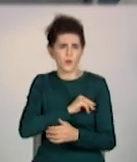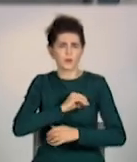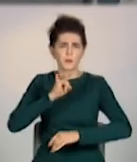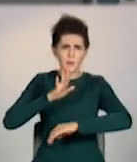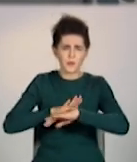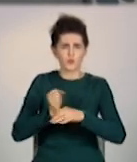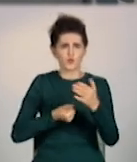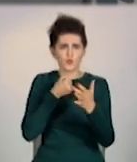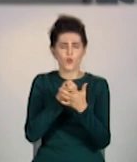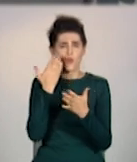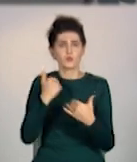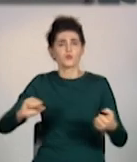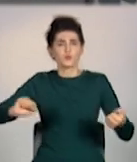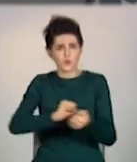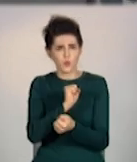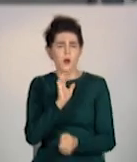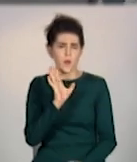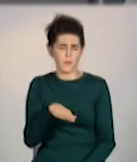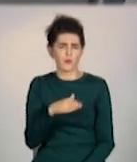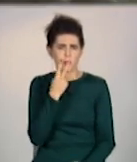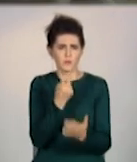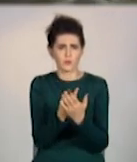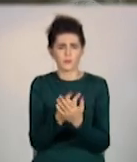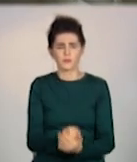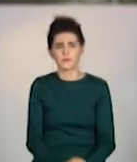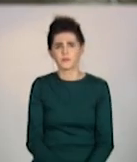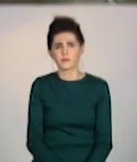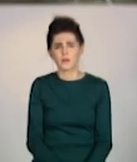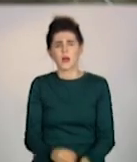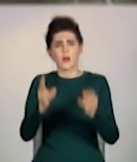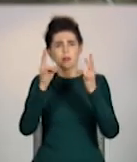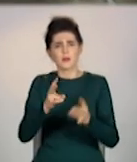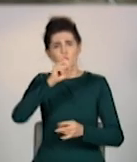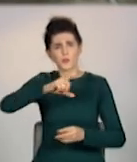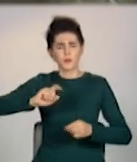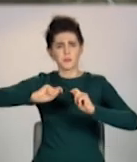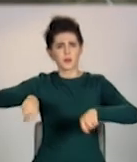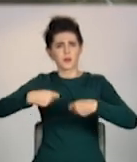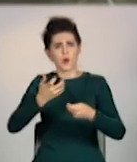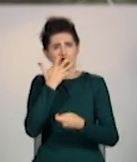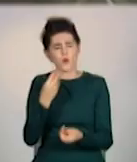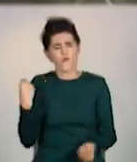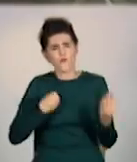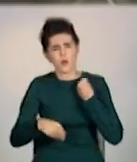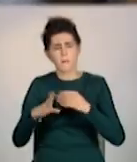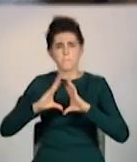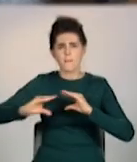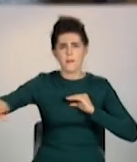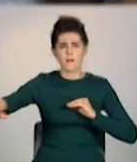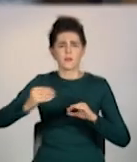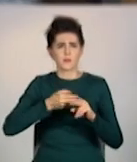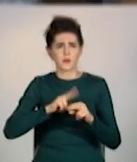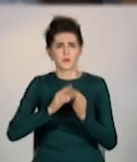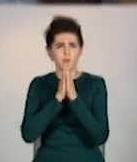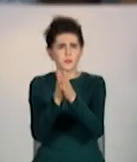і не закінчуємо роботи по даній ситуації. Постраждалим передали теплі речі та матраці. Щоправда, останні